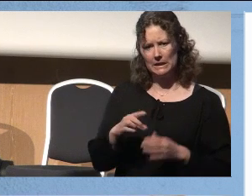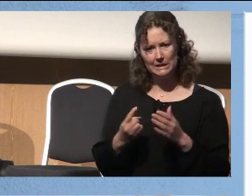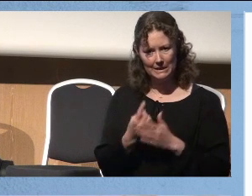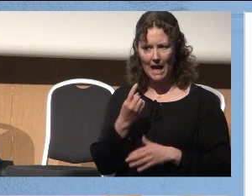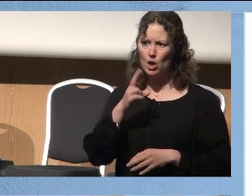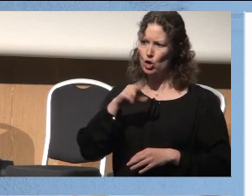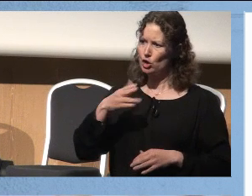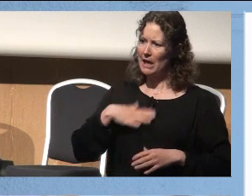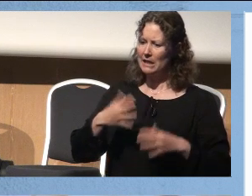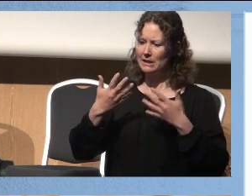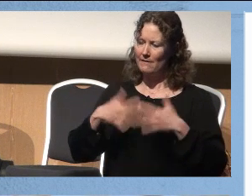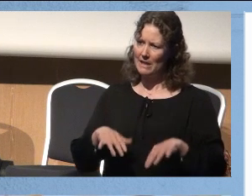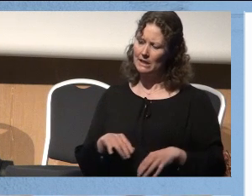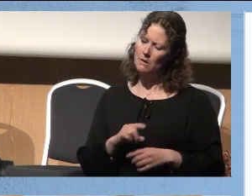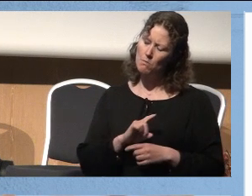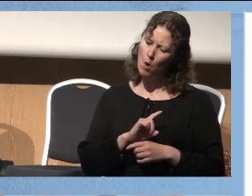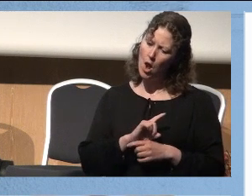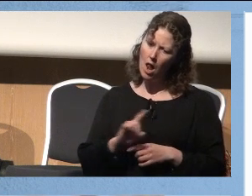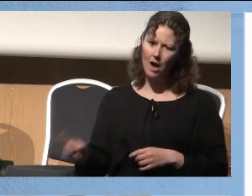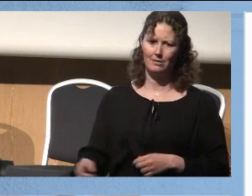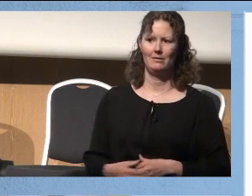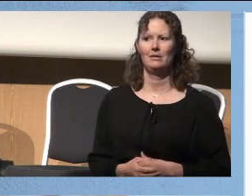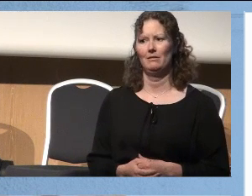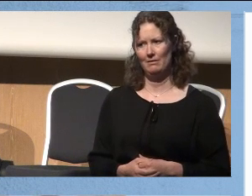norsk helsevesen på fryktelig lang tid.